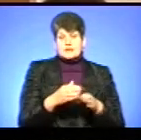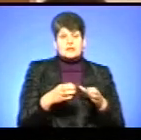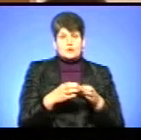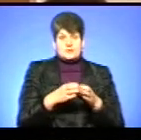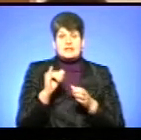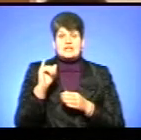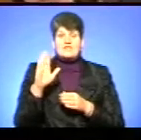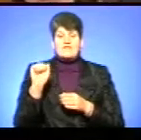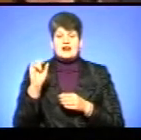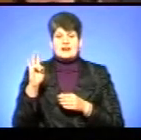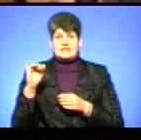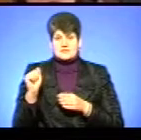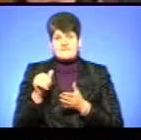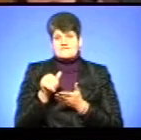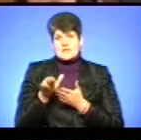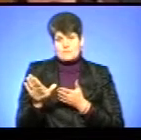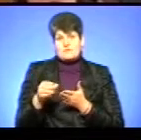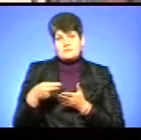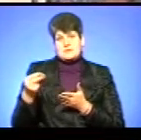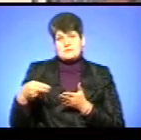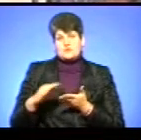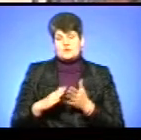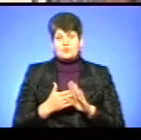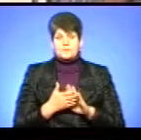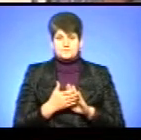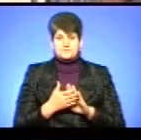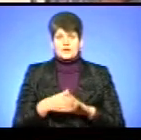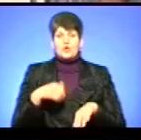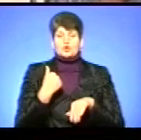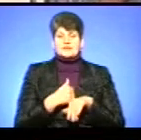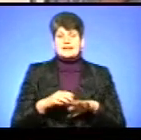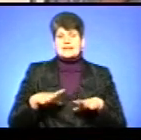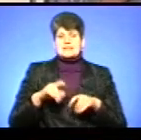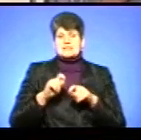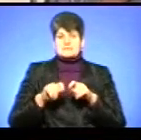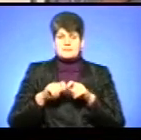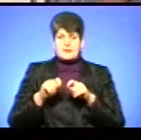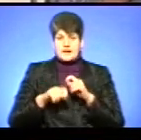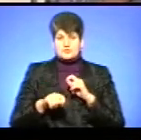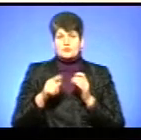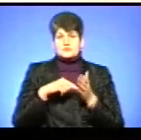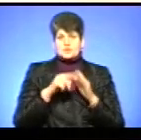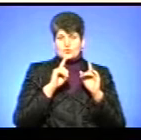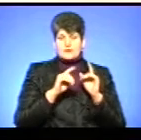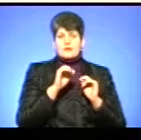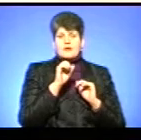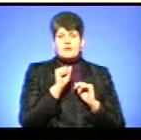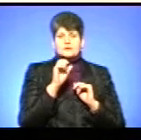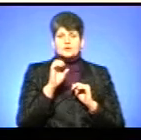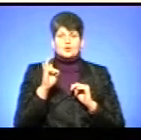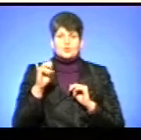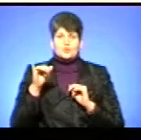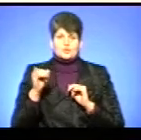Іванівська громада, відмовилася заключати такий договір. Головний інспектор з дошкільної освіти міськради Ірина Антонюк, представник